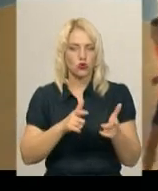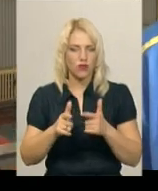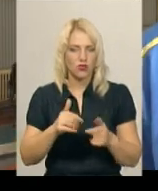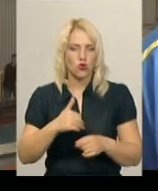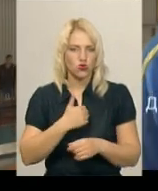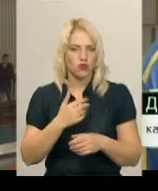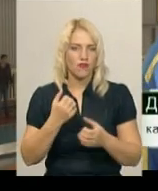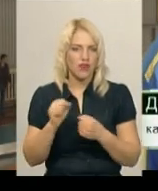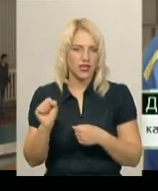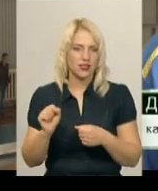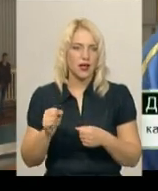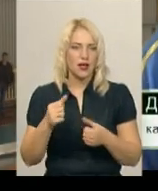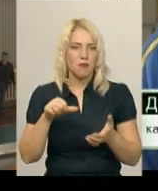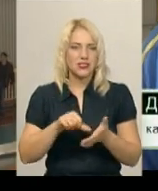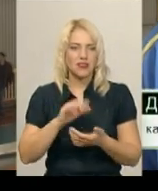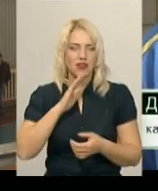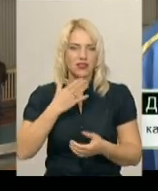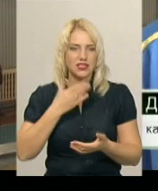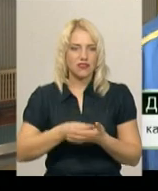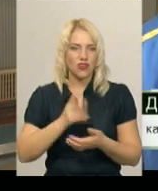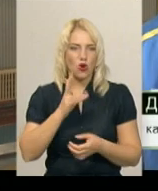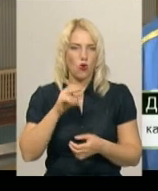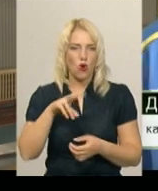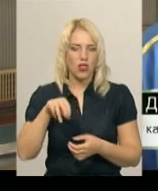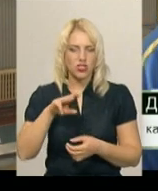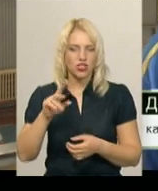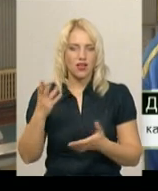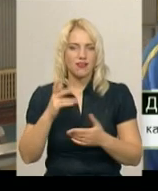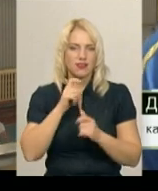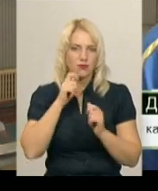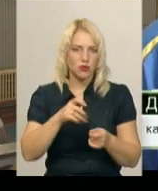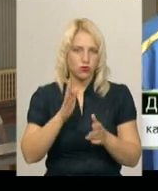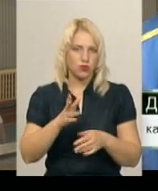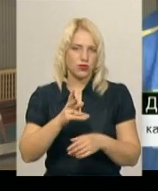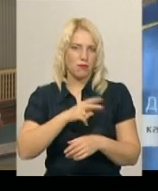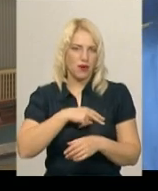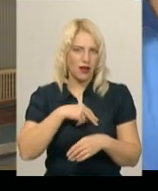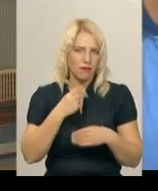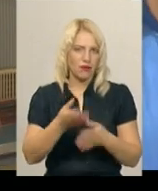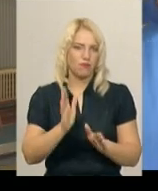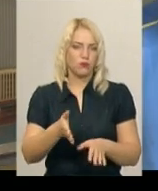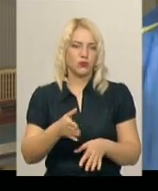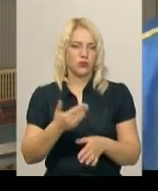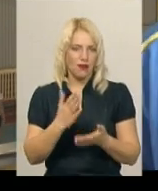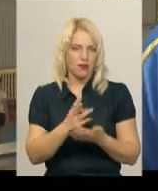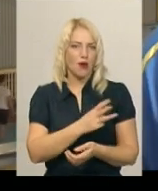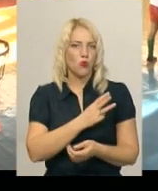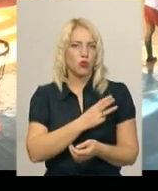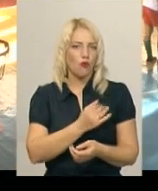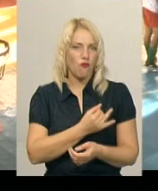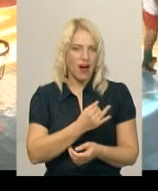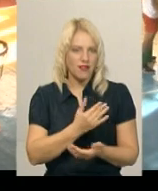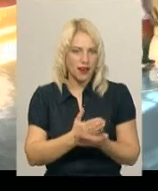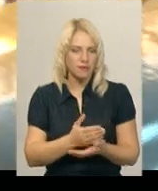виграти. Добавляти свій коледж, якісь нагороди, дають премію коледж, якщо займаємо призові місця. Це є якесь мотивування змагатись.